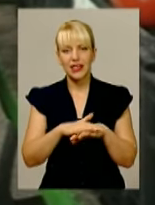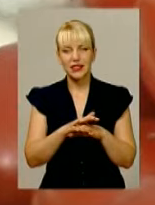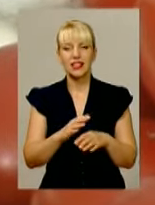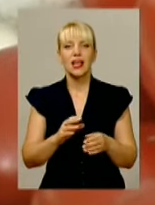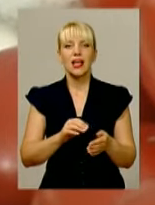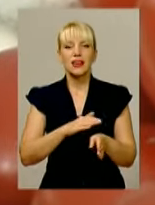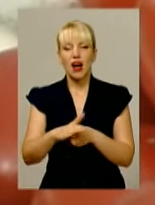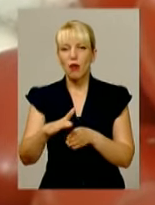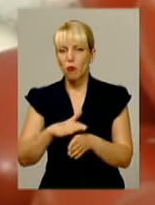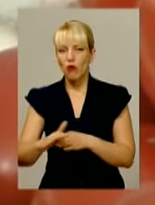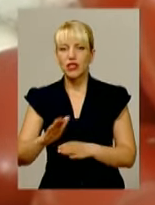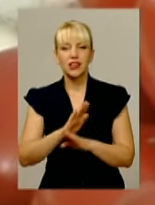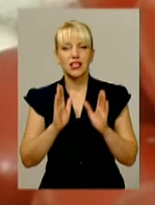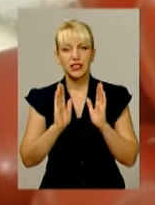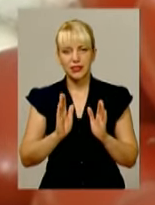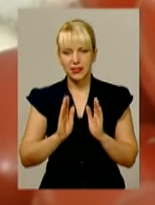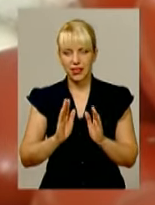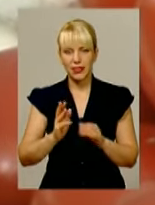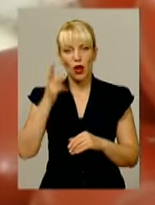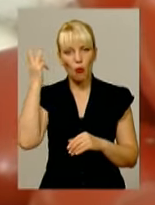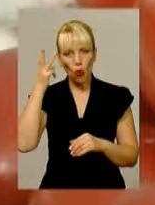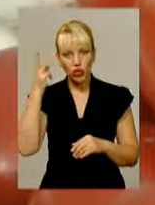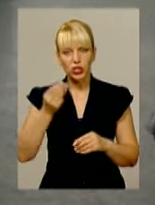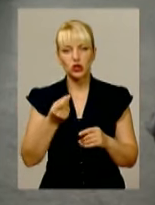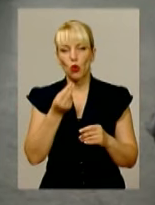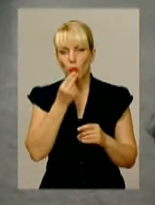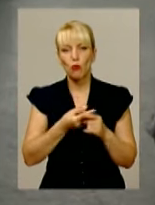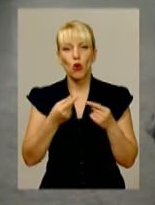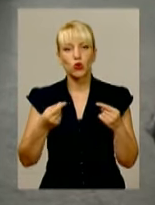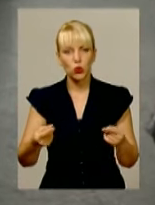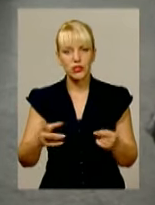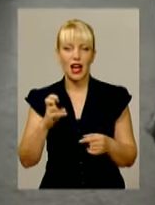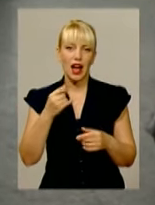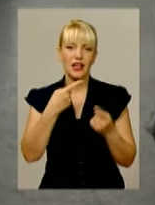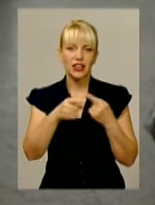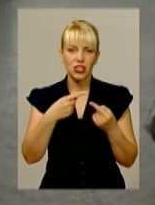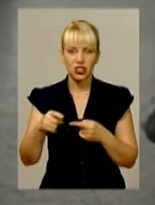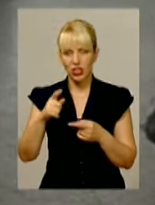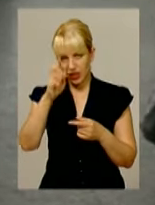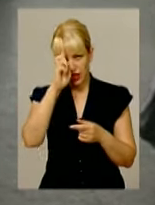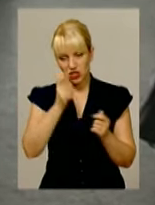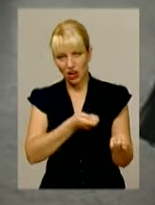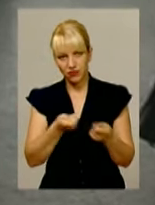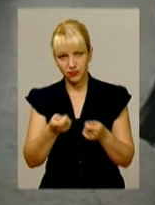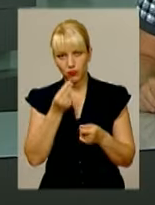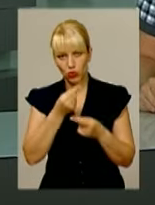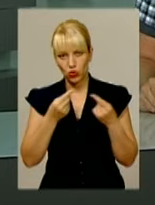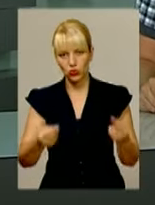подільською продукцією, а й привезеною з інших регіонів держави. Анна Михайловська, Андрій Лазарук для інформаційного випуску.